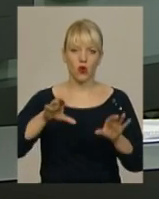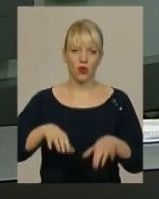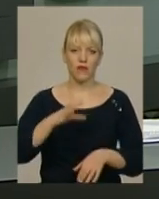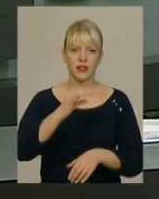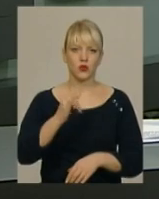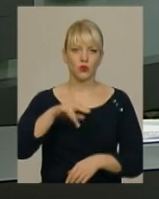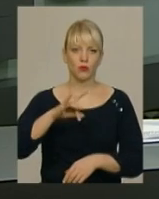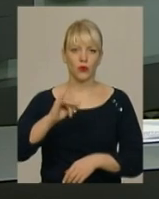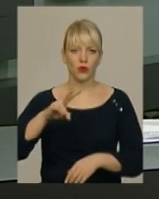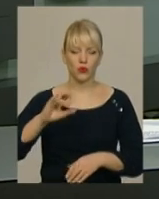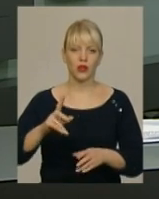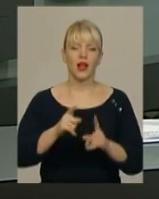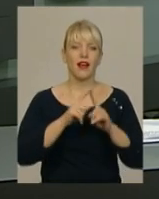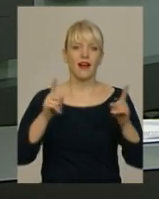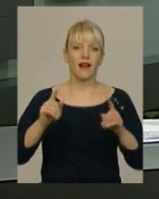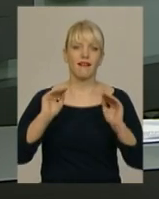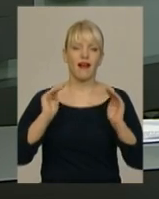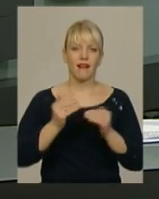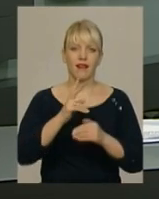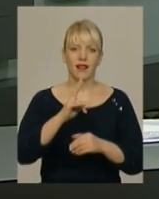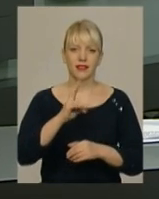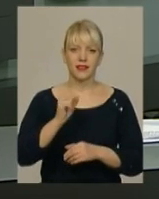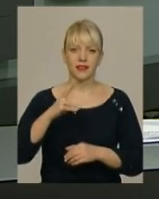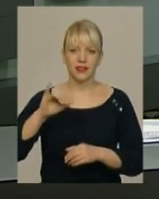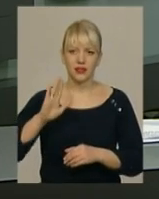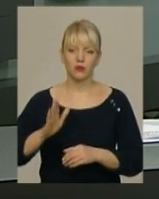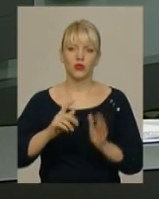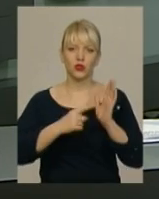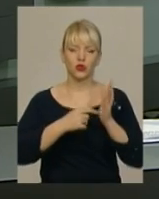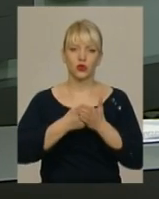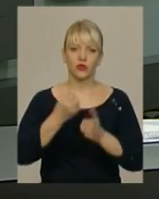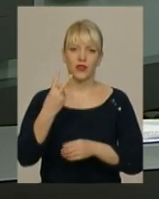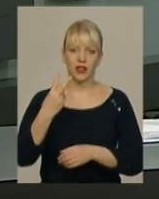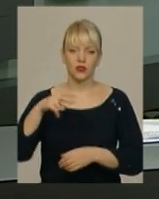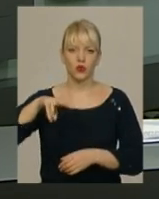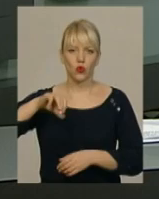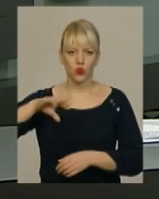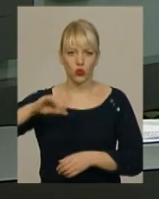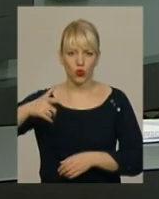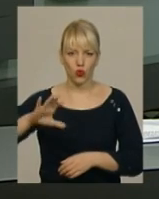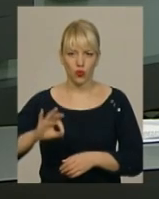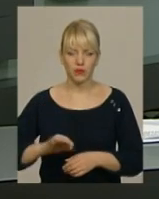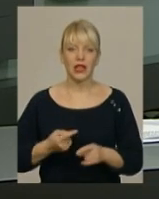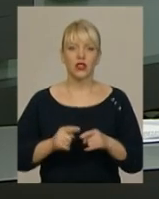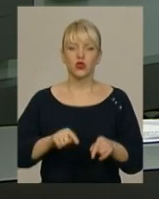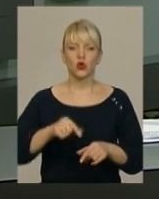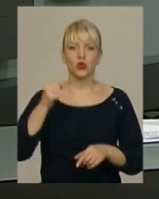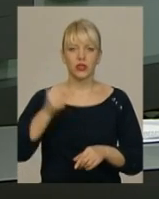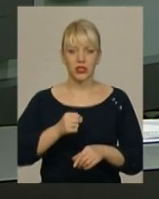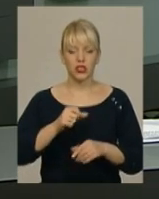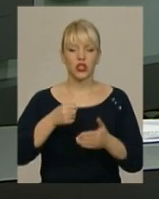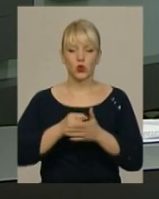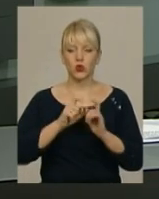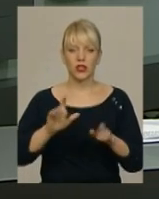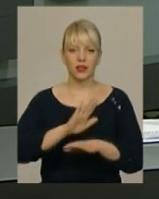триватиме з 6 до 12 лютого. Як повідомив начальник управління освіти Нетішинської міськради Василь Месько, цього тижня до шкіл не